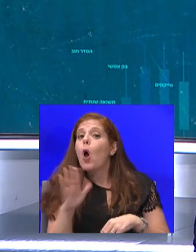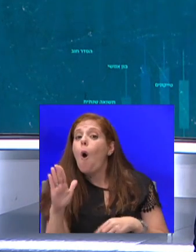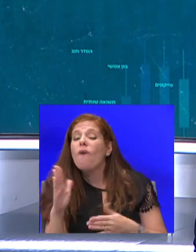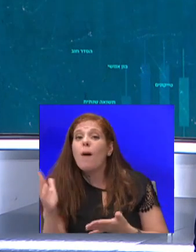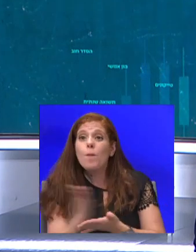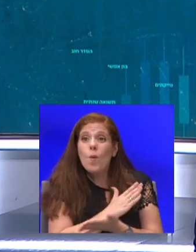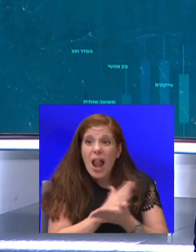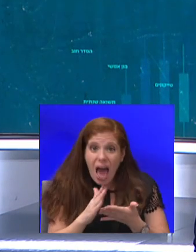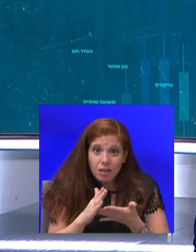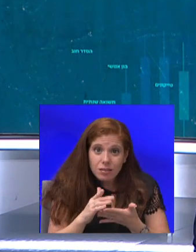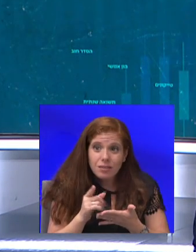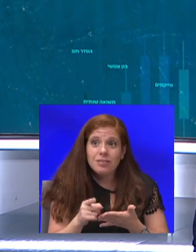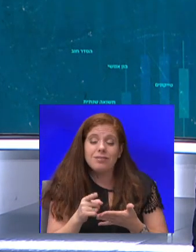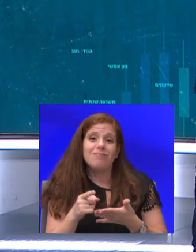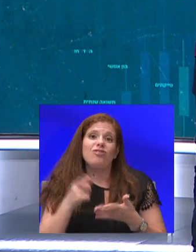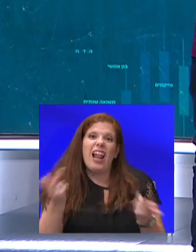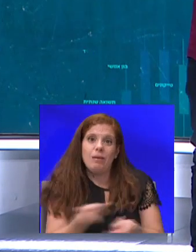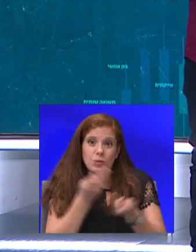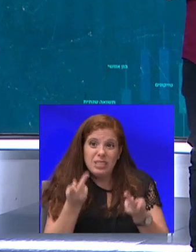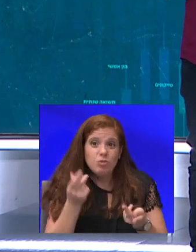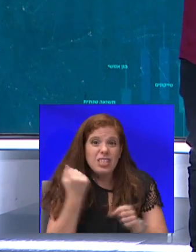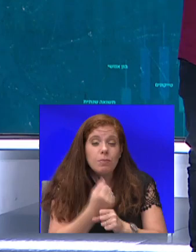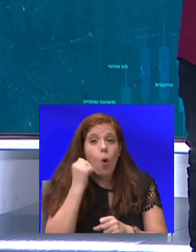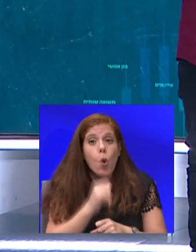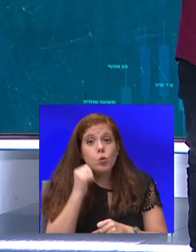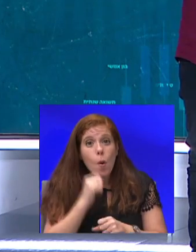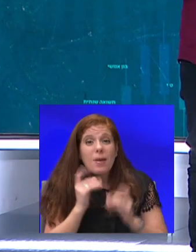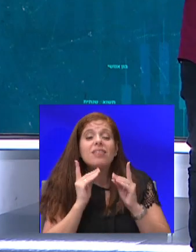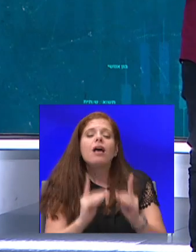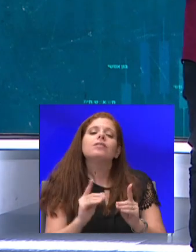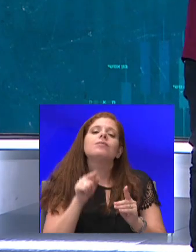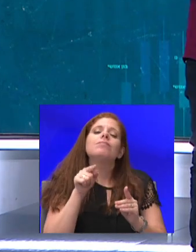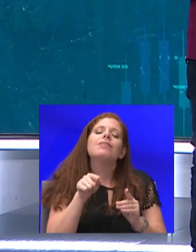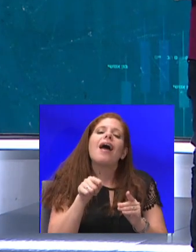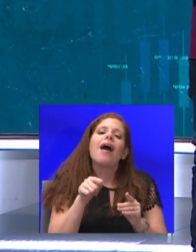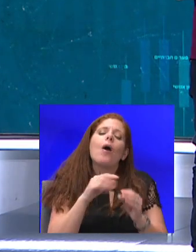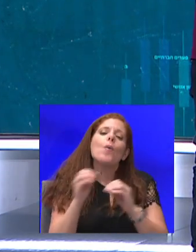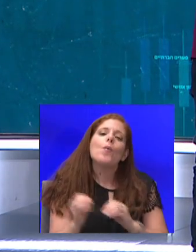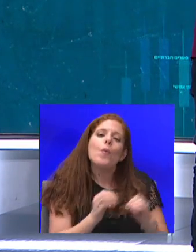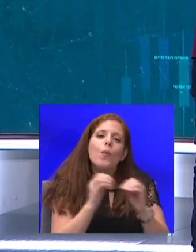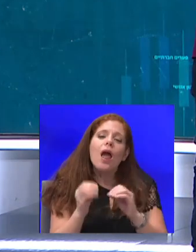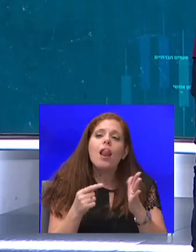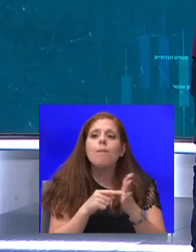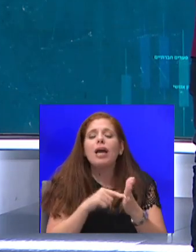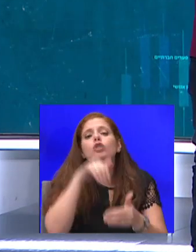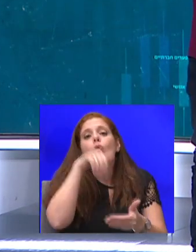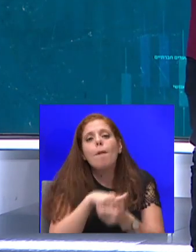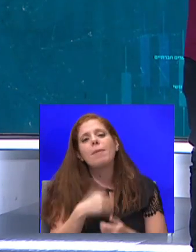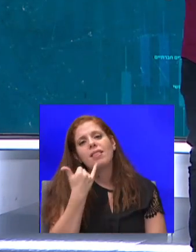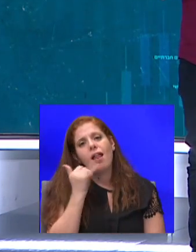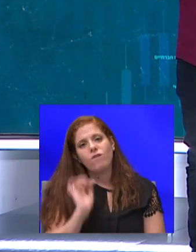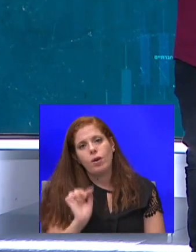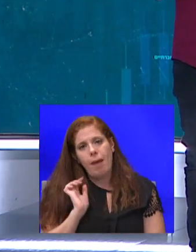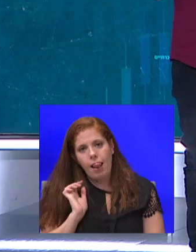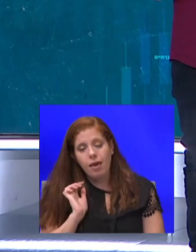ברחבי העולם בכל יום, נעשים דרך מנוע חיפוש של גוגל, כי הוא מוטמע בלט אין בטלפונים האלה. ואלה בדיוק שני הדברים